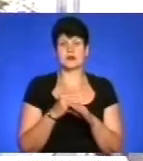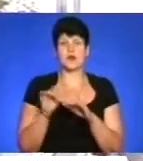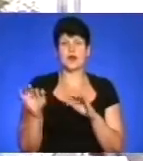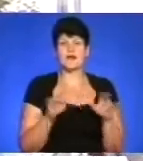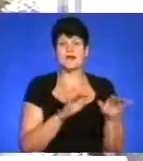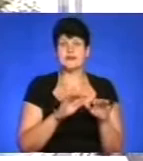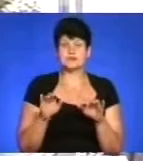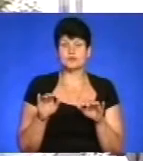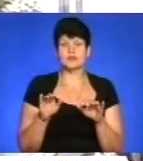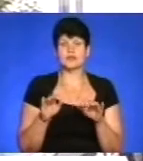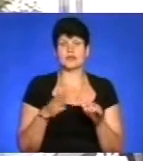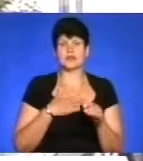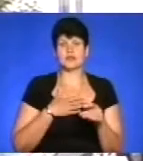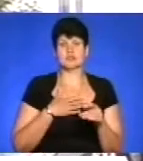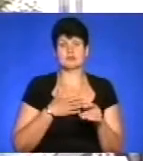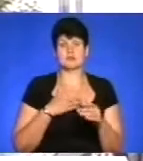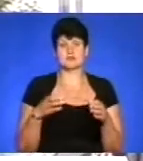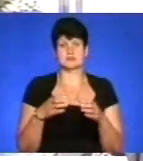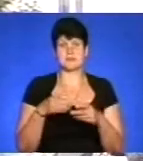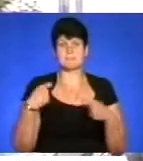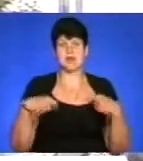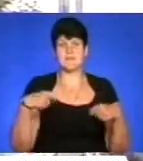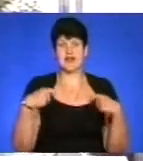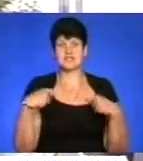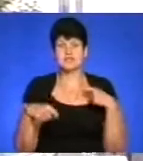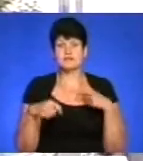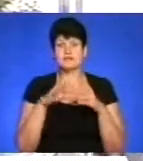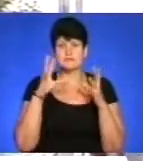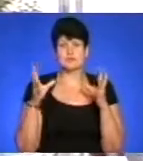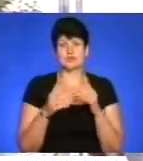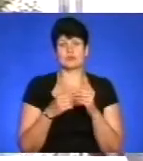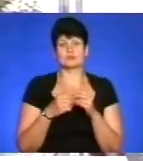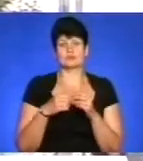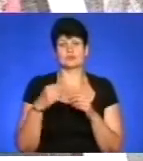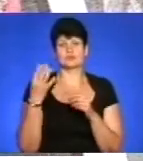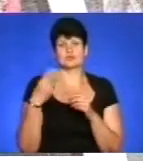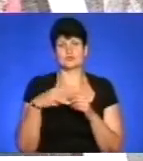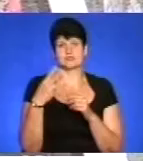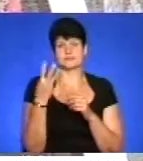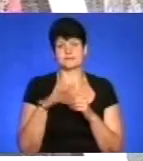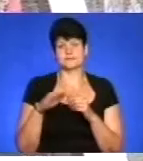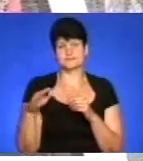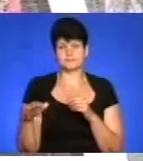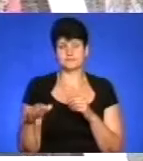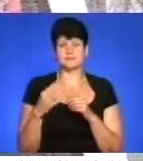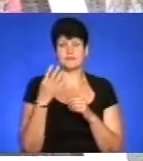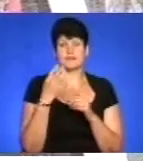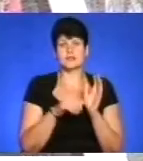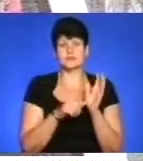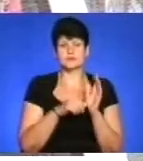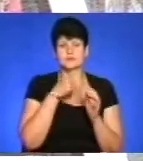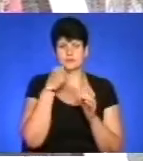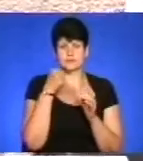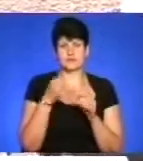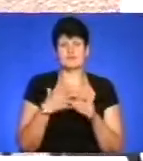нашого ансамблю «Барабанщиць». В цілому 43 дитини і шестеро дорослих з ними. На жаль, через важкий психологічний стан